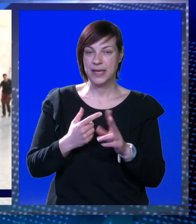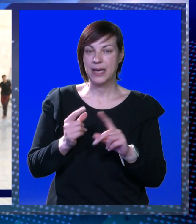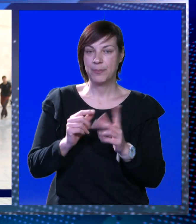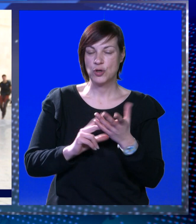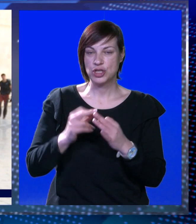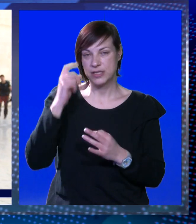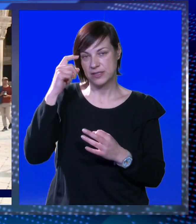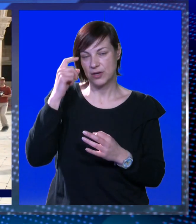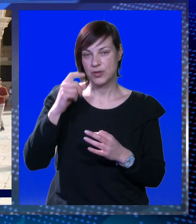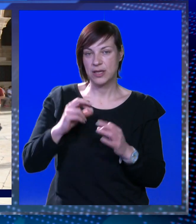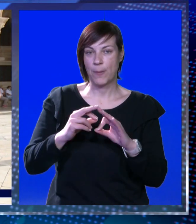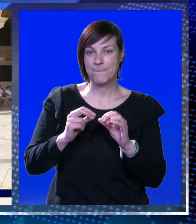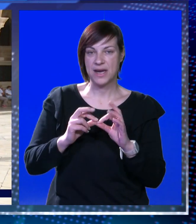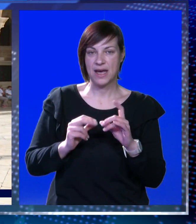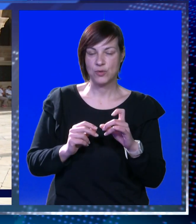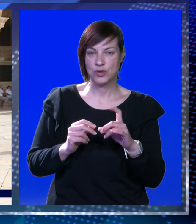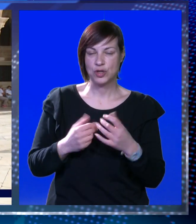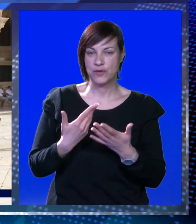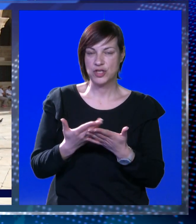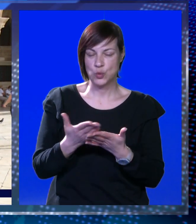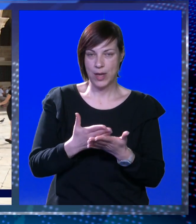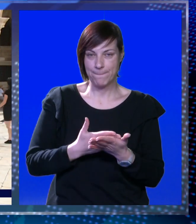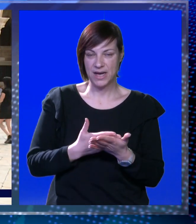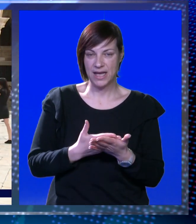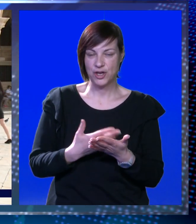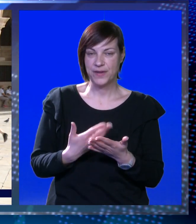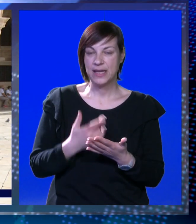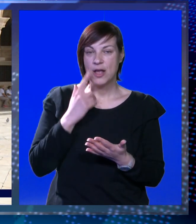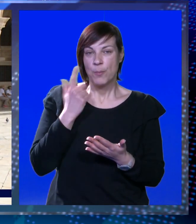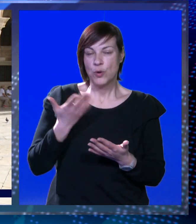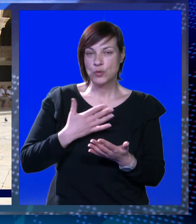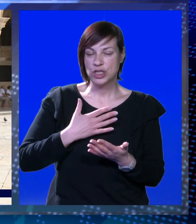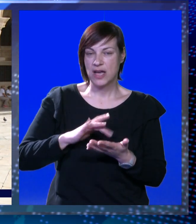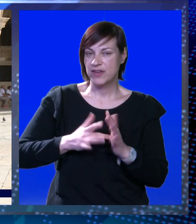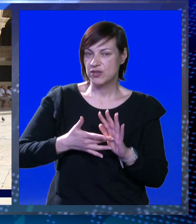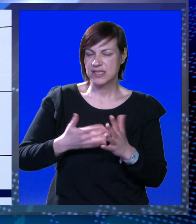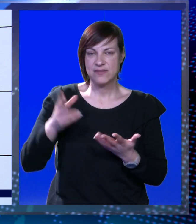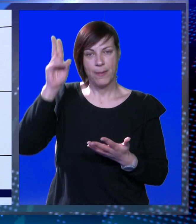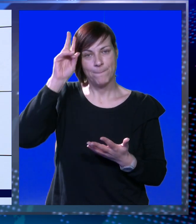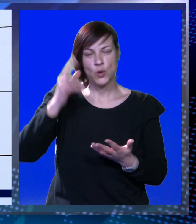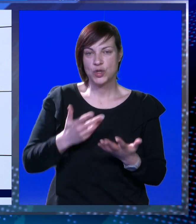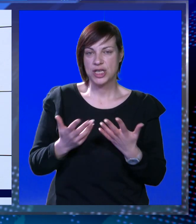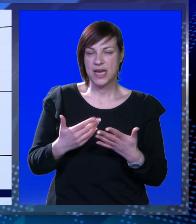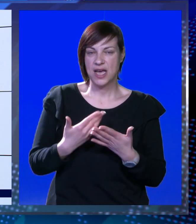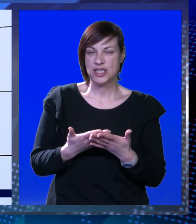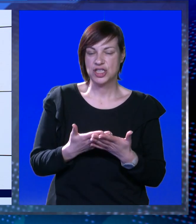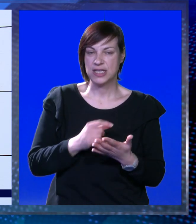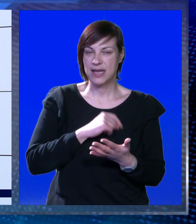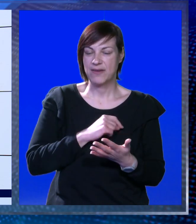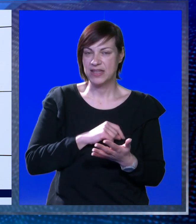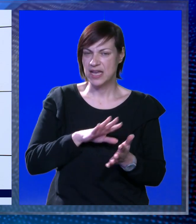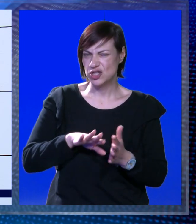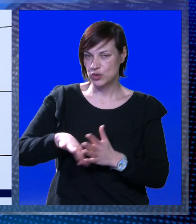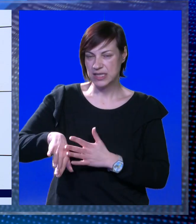Mihali, pročelnicom za kulturu Julijano Mantić-Brautović, kuje planove. Ti ljudi pokušavaju na sve moguće načine ravnateljicu